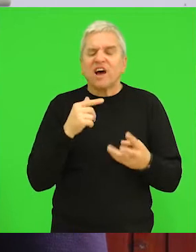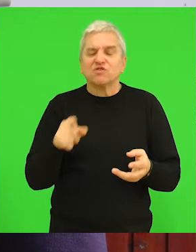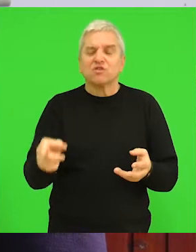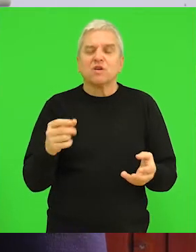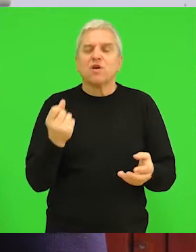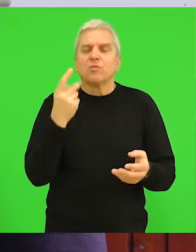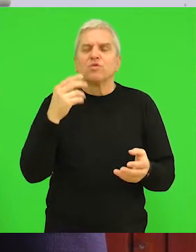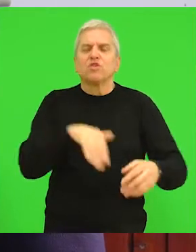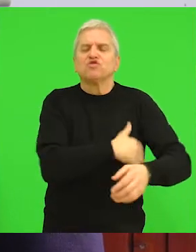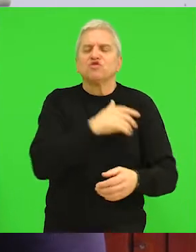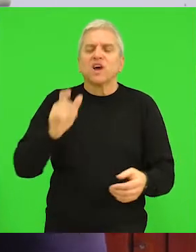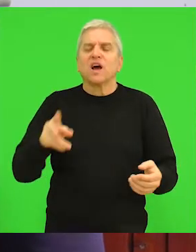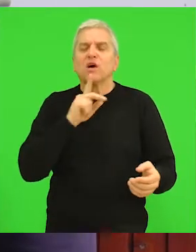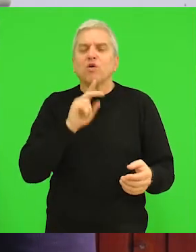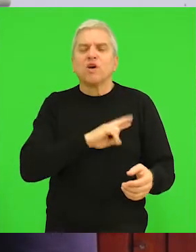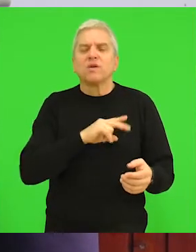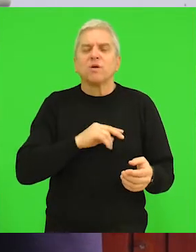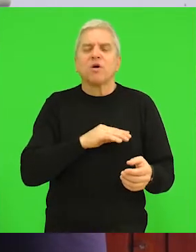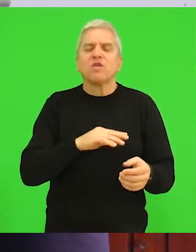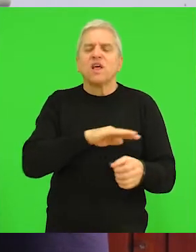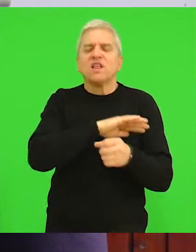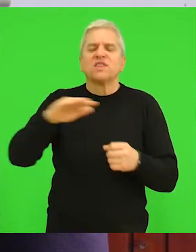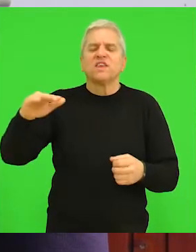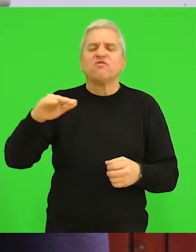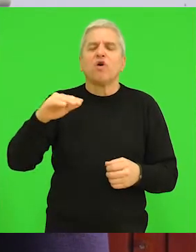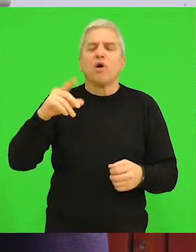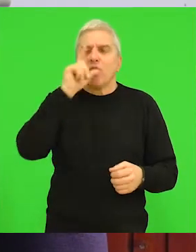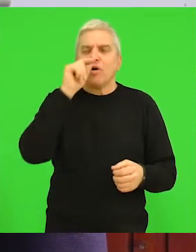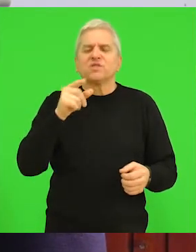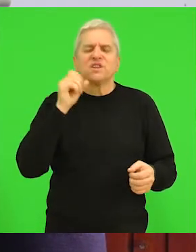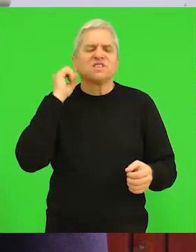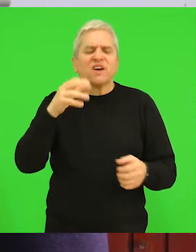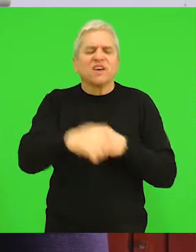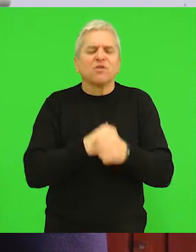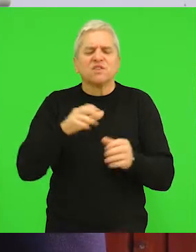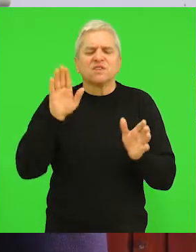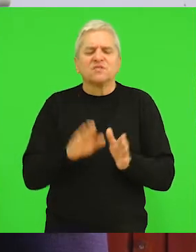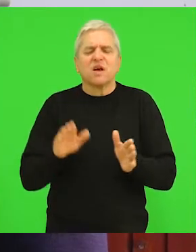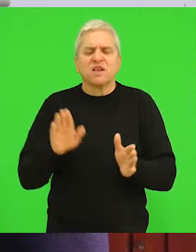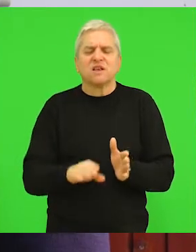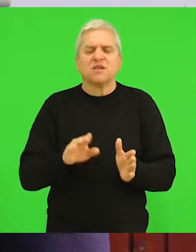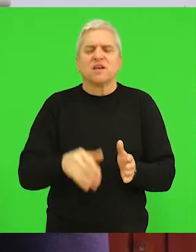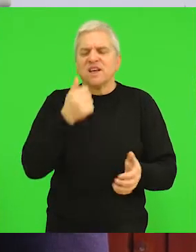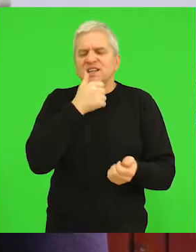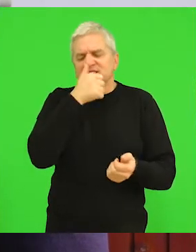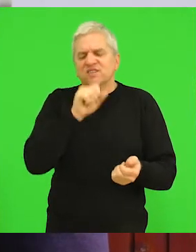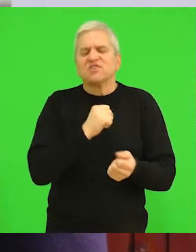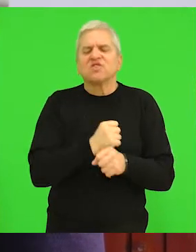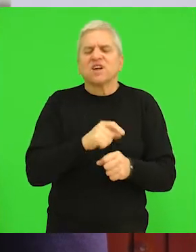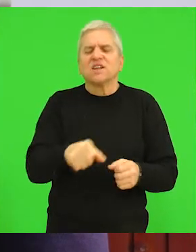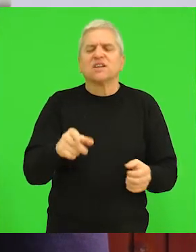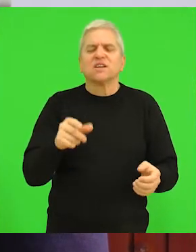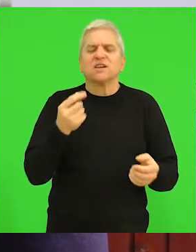džaka koji mi imamo na nivou opštine, koji se svake godine smanjuje, tome može Svetlana, pošto je radila tu